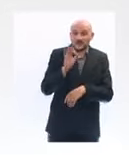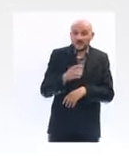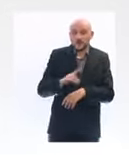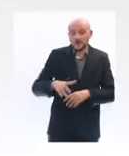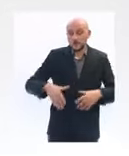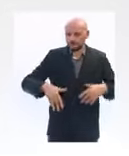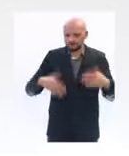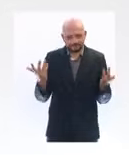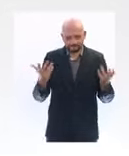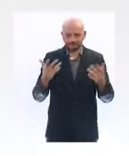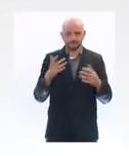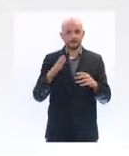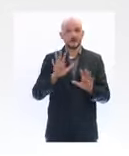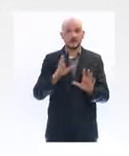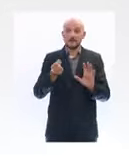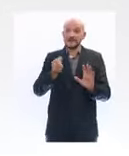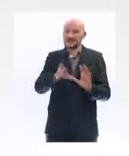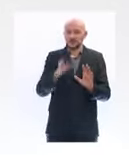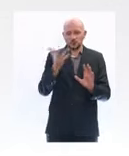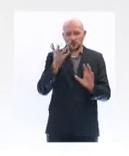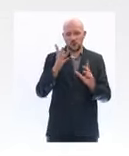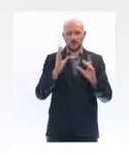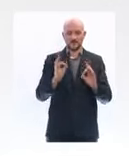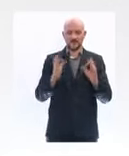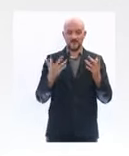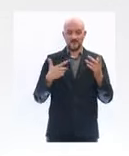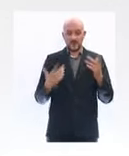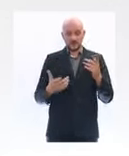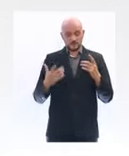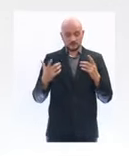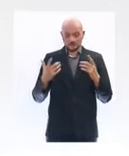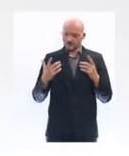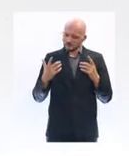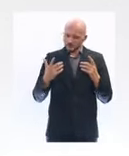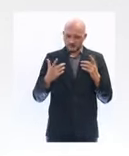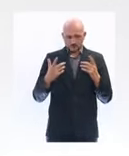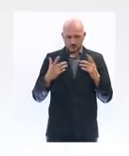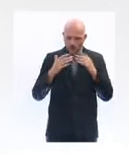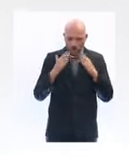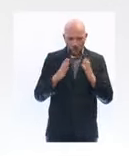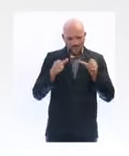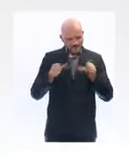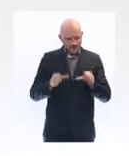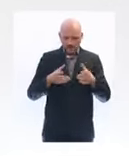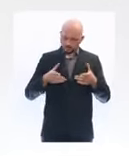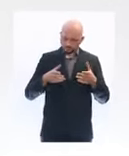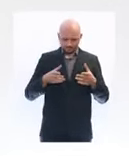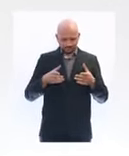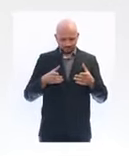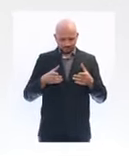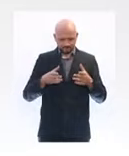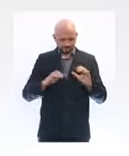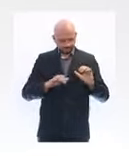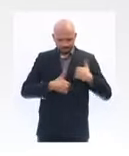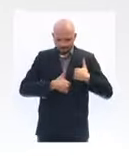plus on respecte le confinement et plus on se serre les coudes, comme a dit le président de République hier soir, à juste titre, plus on est solidaires les uns vis-à-vis des autres et qu'on est